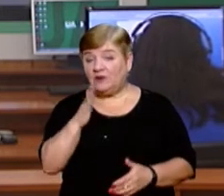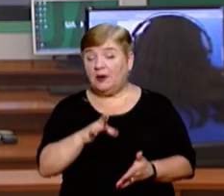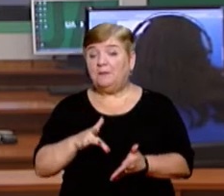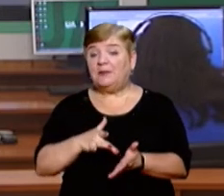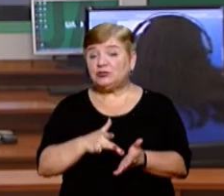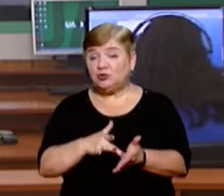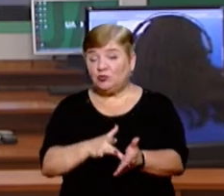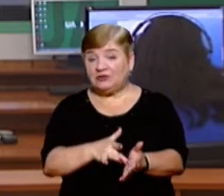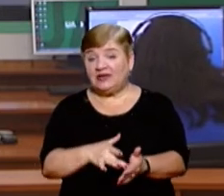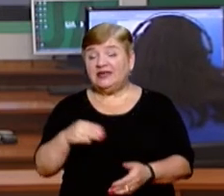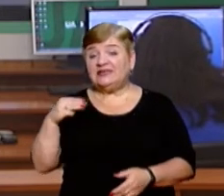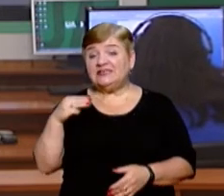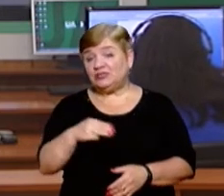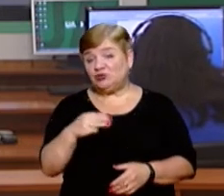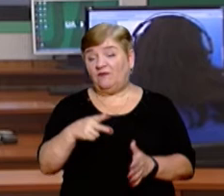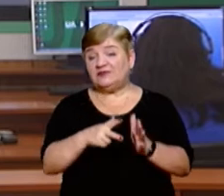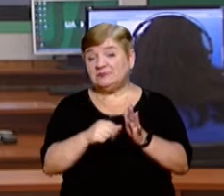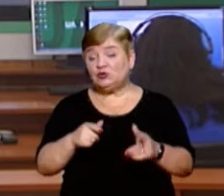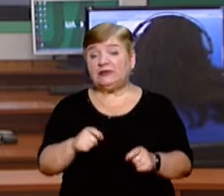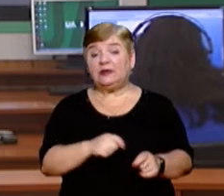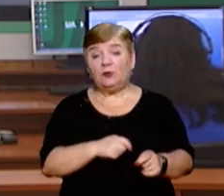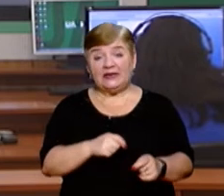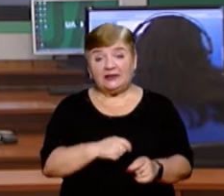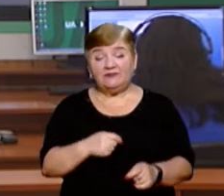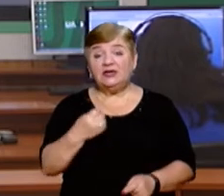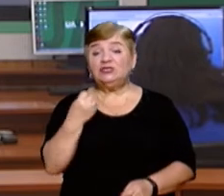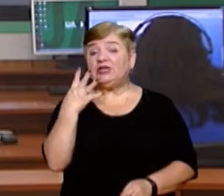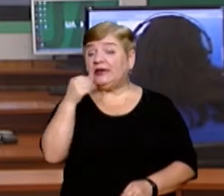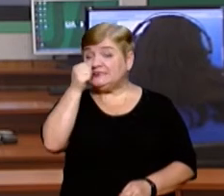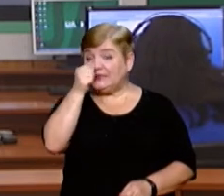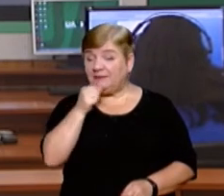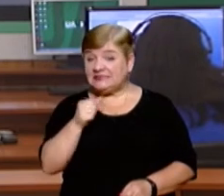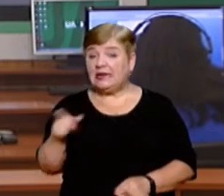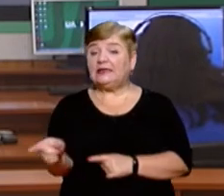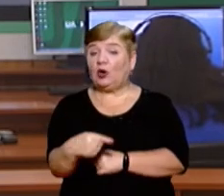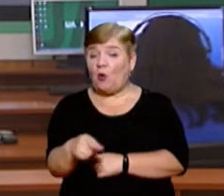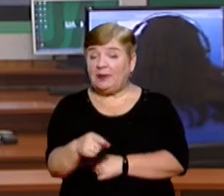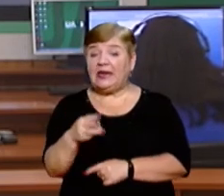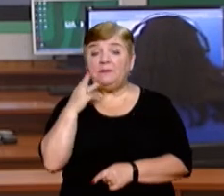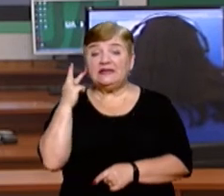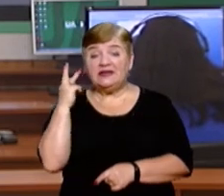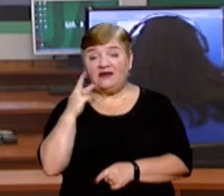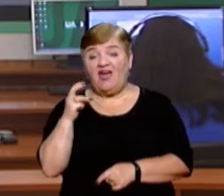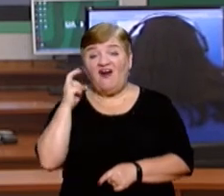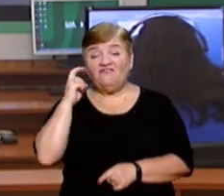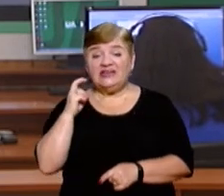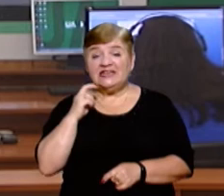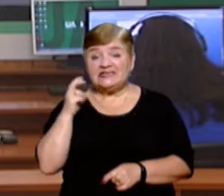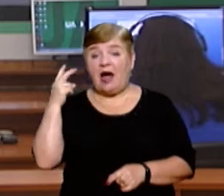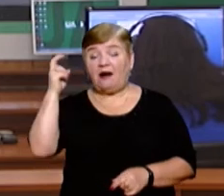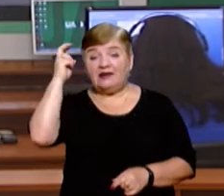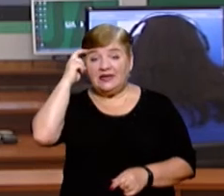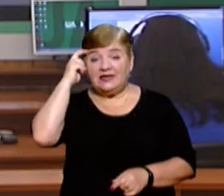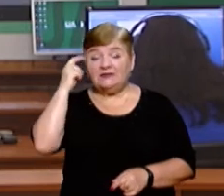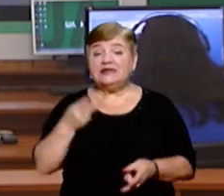протяжністю 1800 кілометрів включає 14 міст, зокрема Тернопіль, Хмельницький, Вінницю, Житомир, Київ та